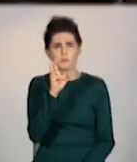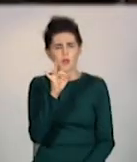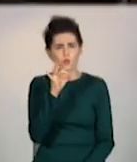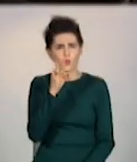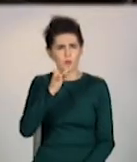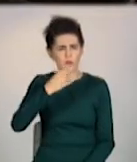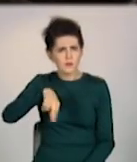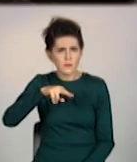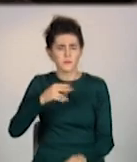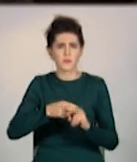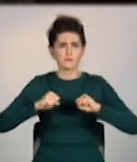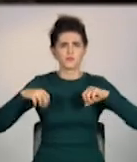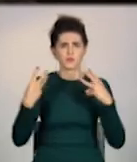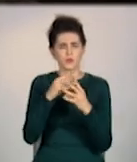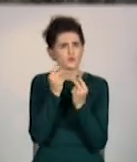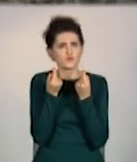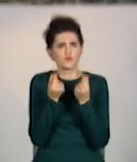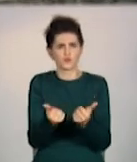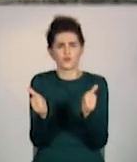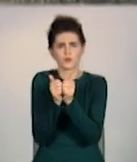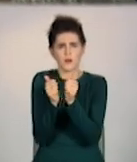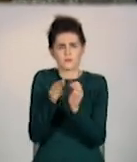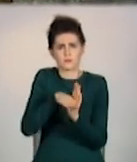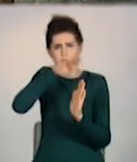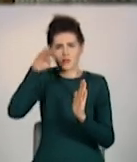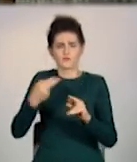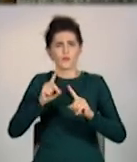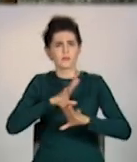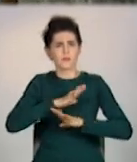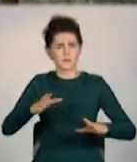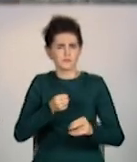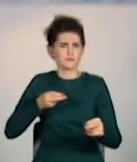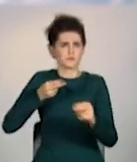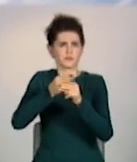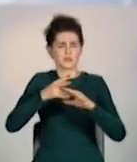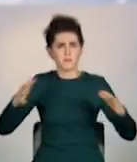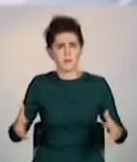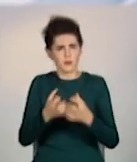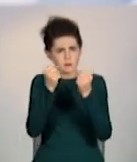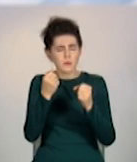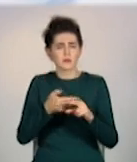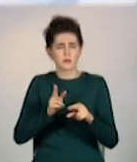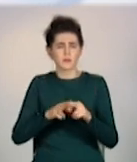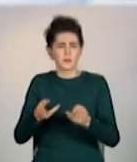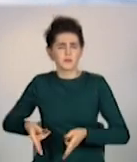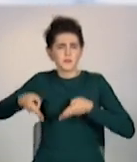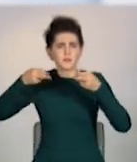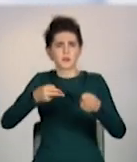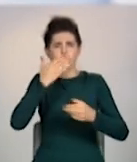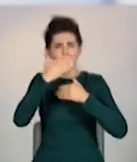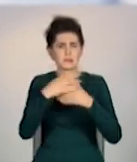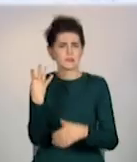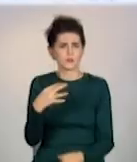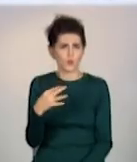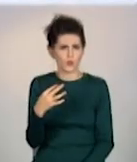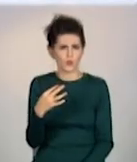Вогонь ледь не перекинувся на сусідні будинки. Проте розповсюдитися полум'ю не дали рятувальники. Їх на місце події прибуло аж 40.